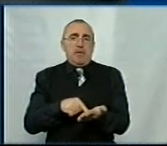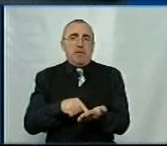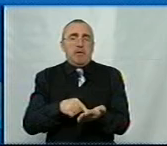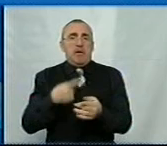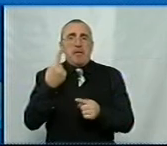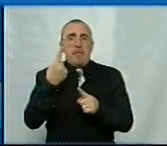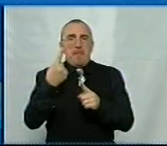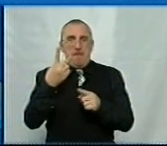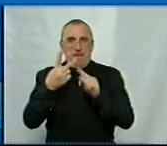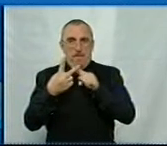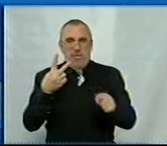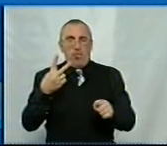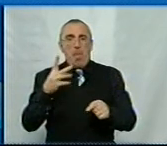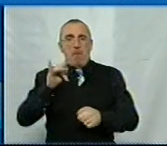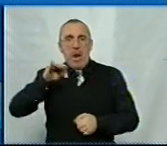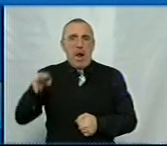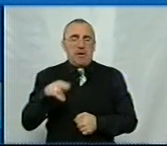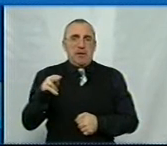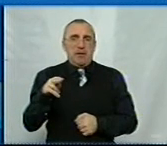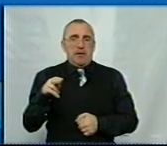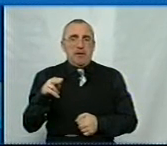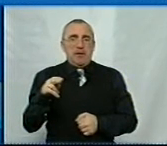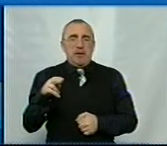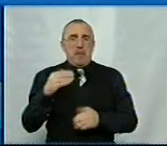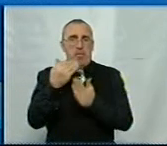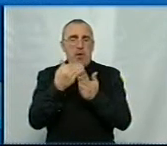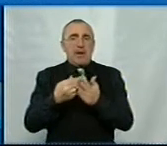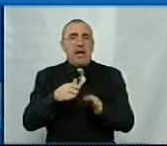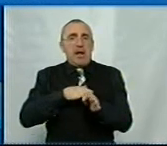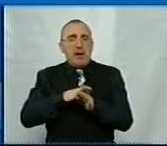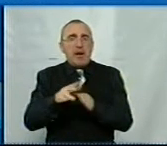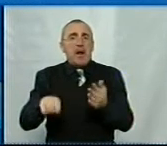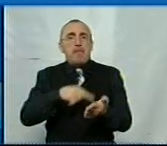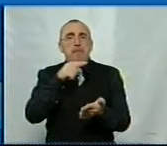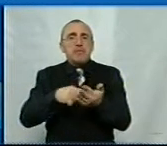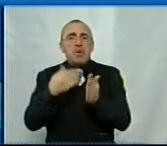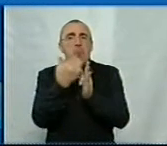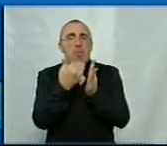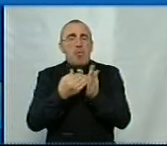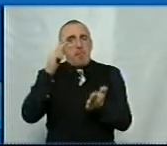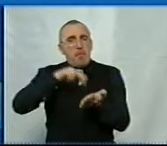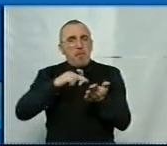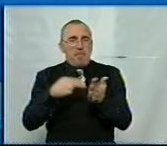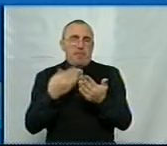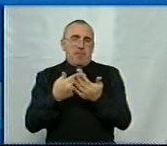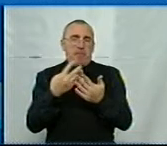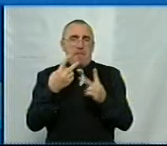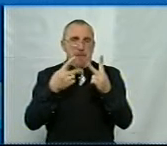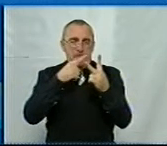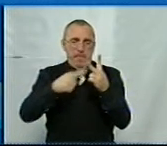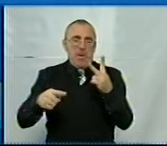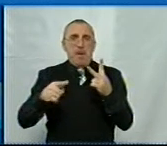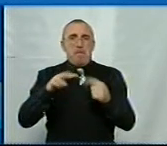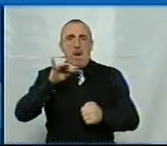Півтора мільярда, я читаю, такий рядок в програмі, це реалізація міських програм. Заплановано виділити більш ніж півтора мільярда